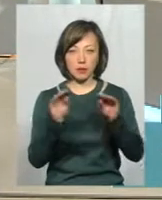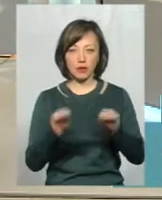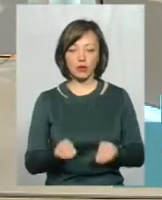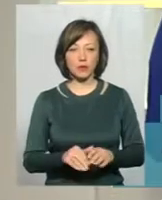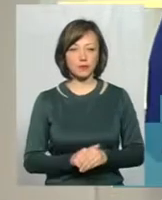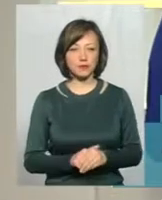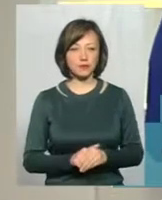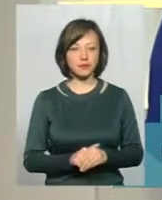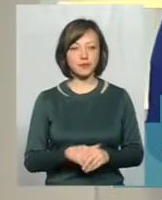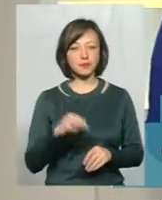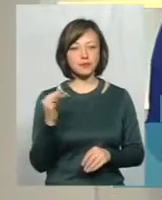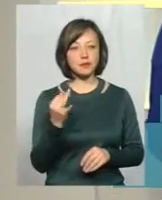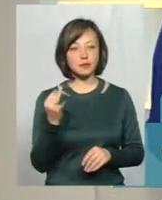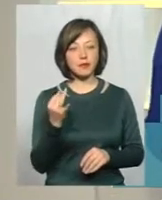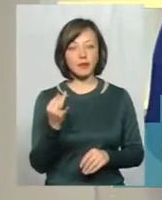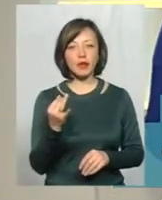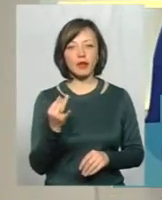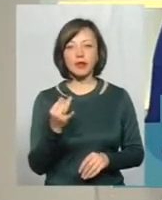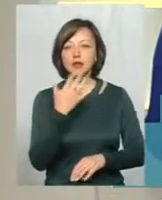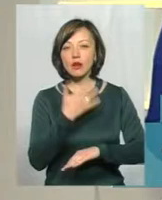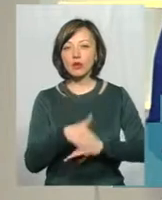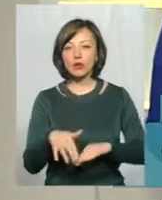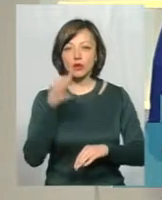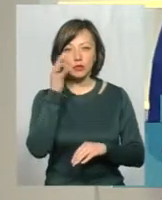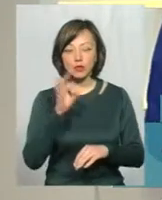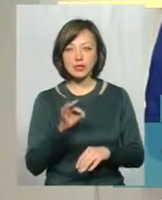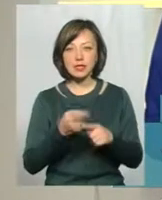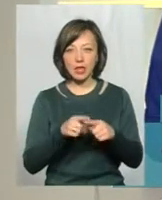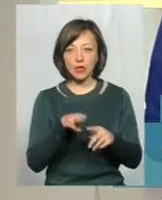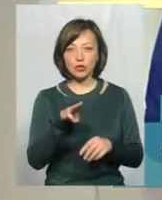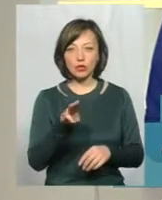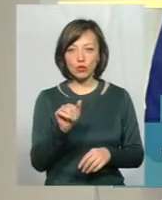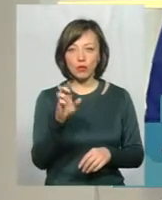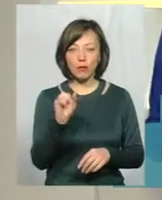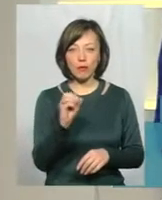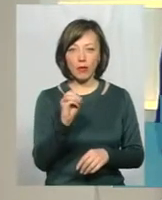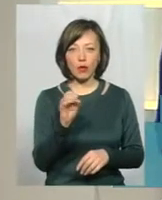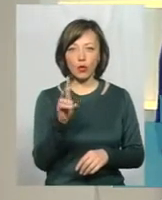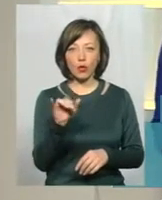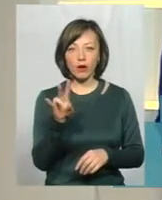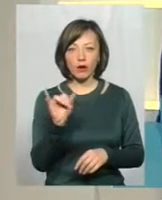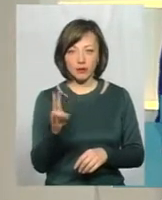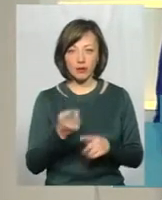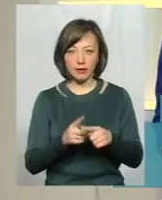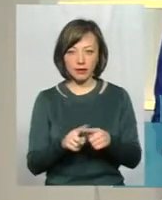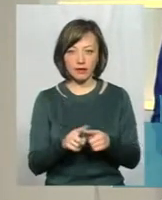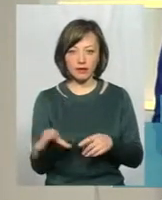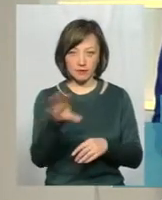Ось цікаво. А чи цікаво за кордонним досвідом цей туберкулін, він у всіх країнах є цим